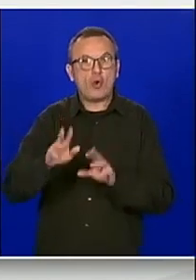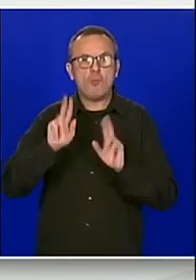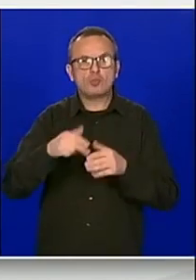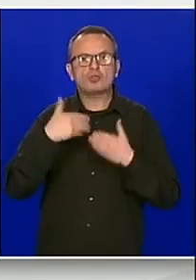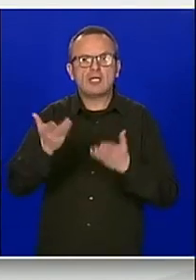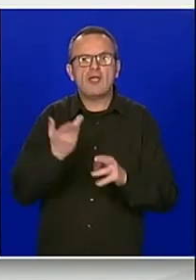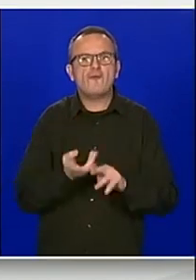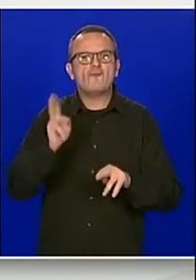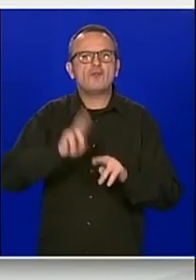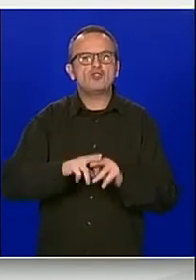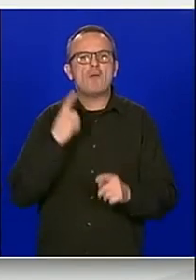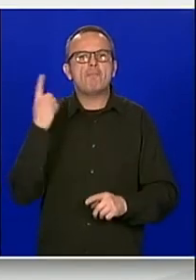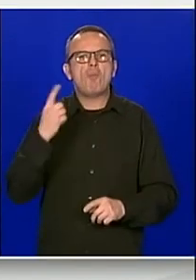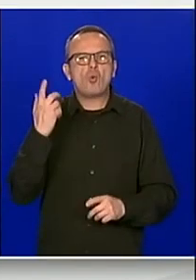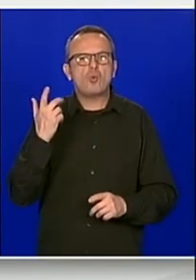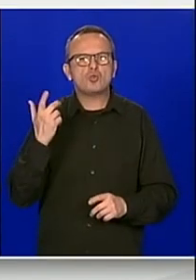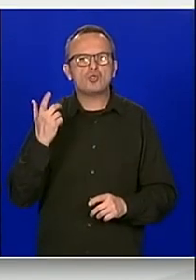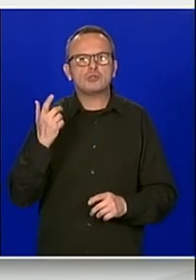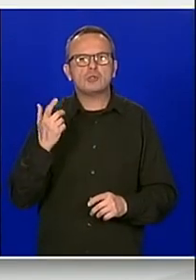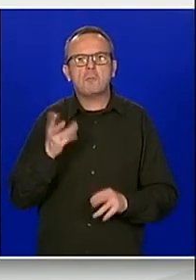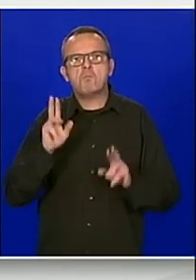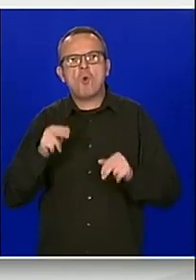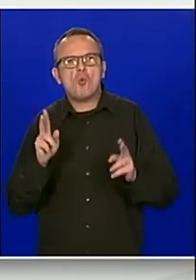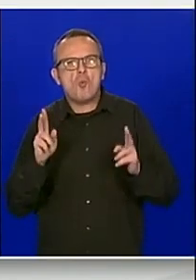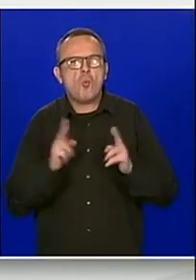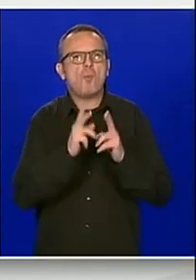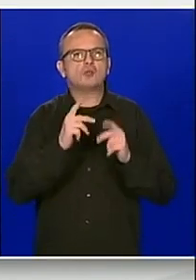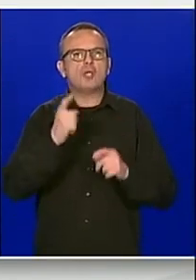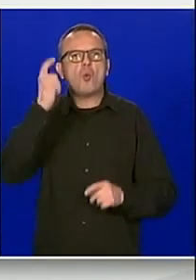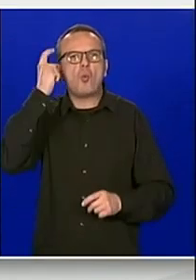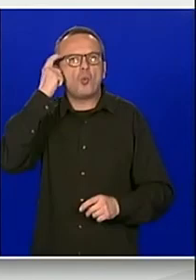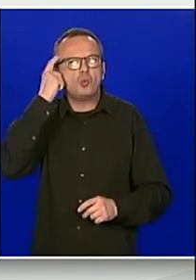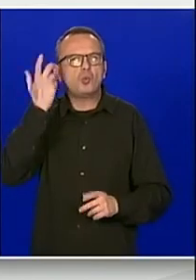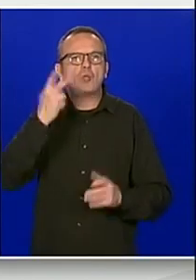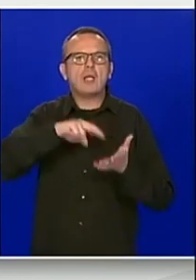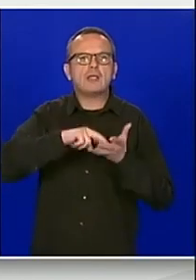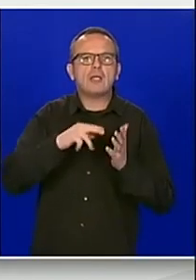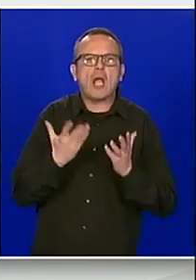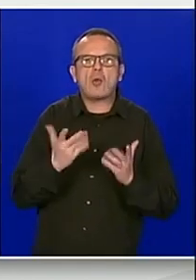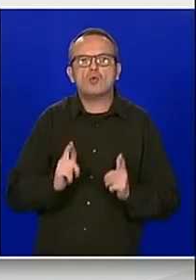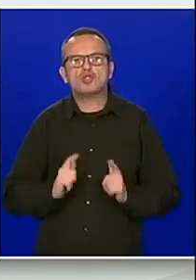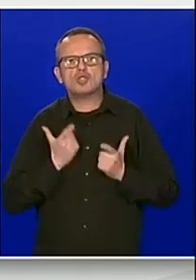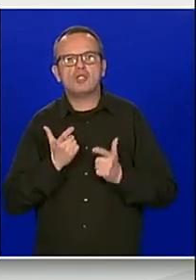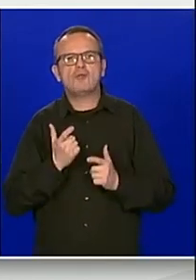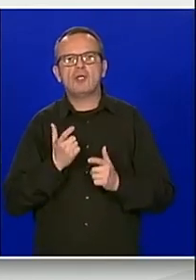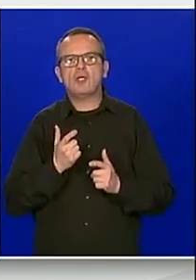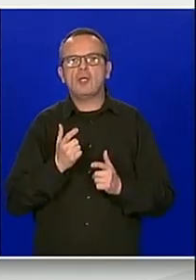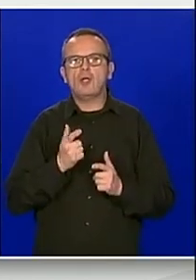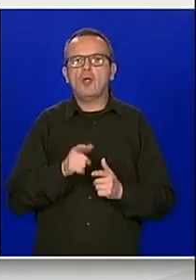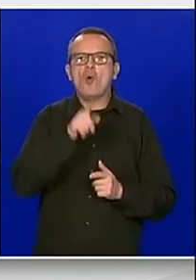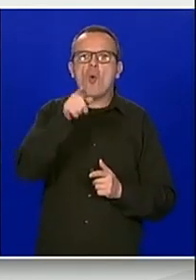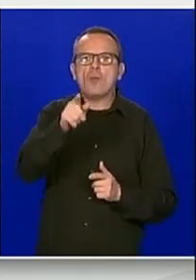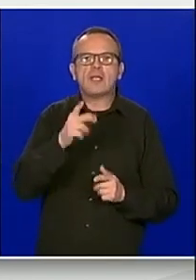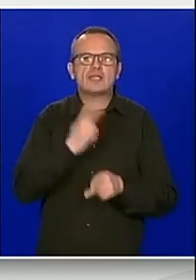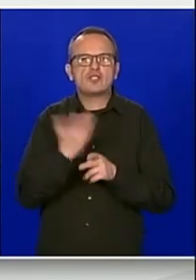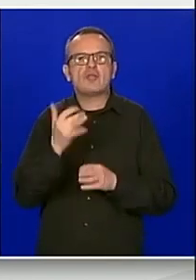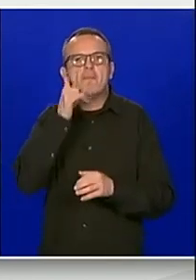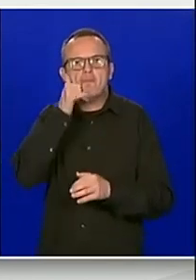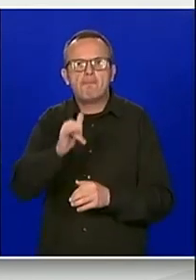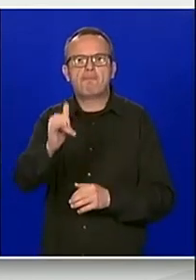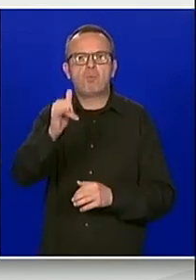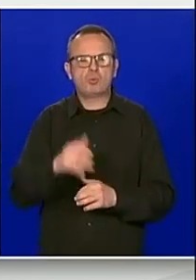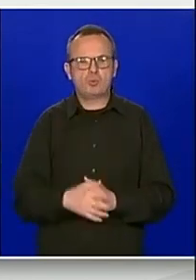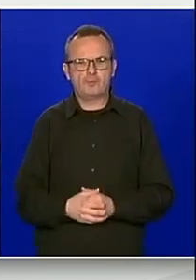mogućnost da upoznaju kulturu i način života države u koju putuju. Uzimajući u obzir